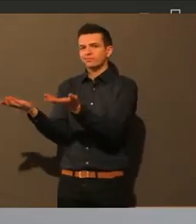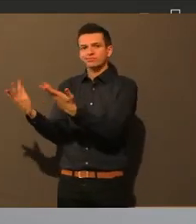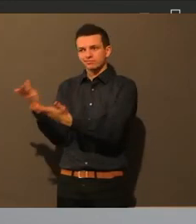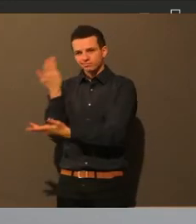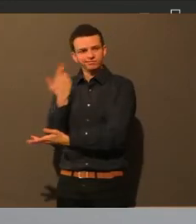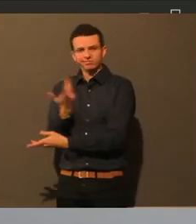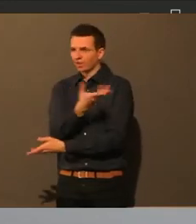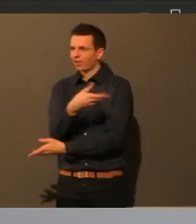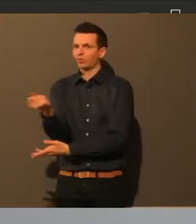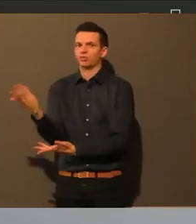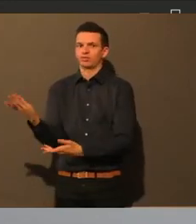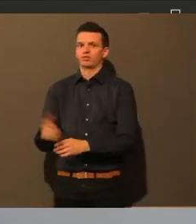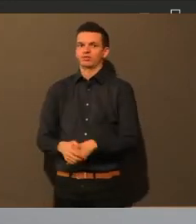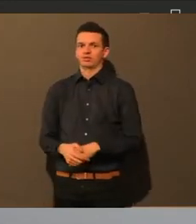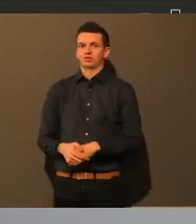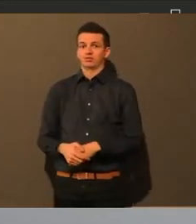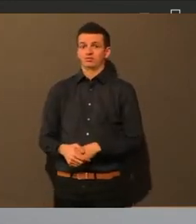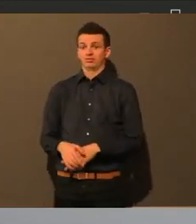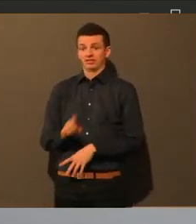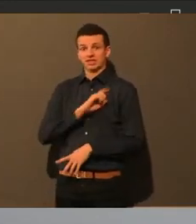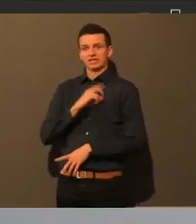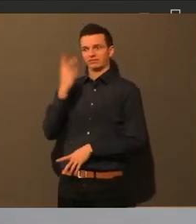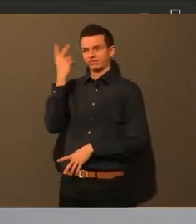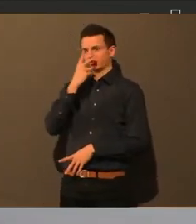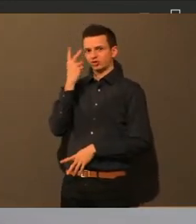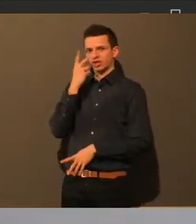mich ist es vollkommen unverständlich, dass es eben nicht da ist.